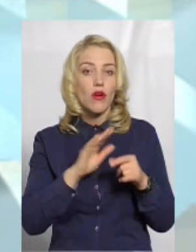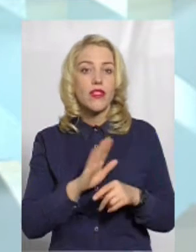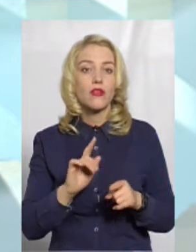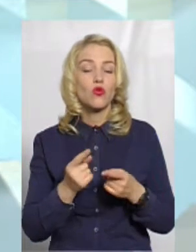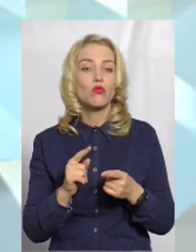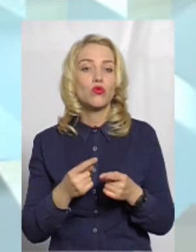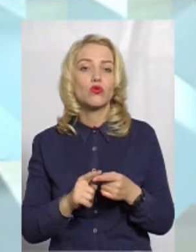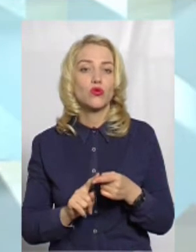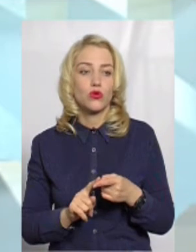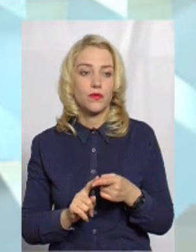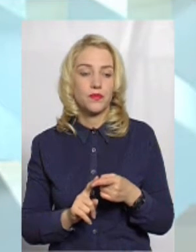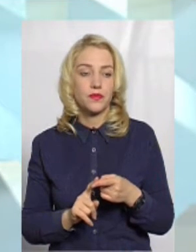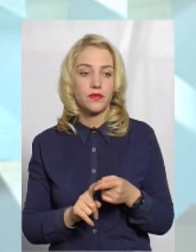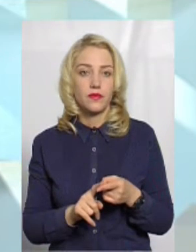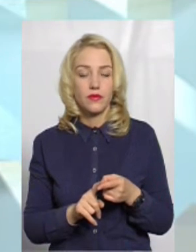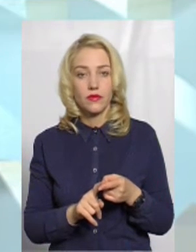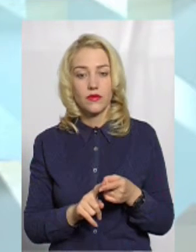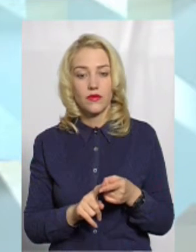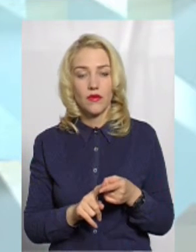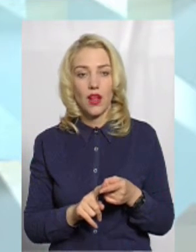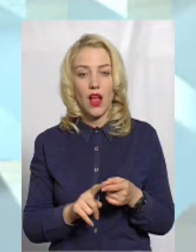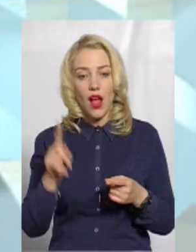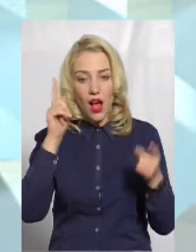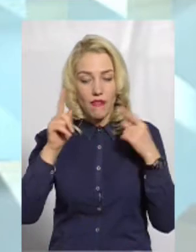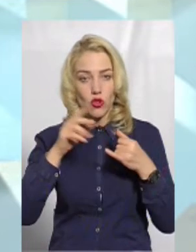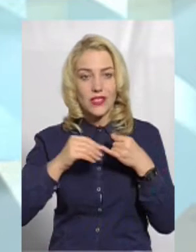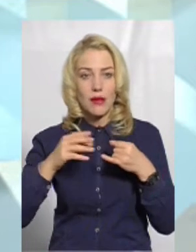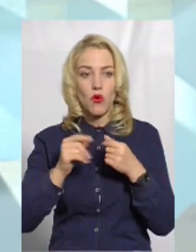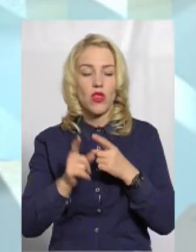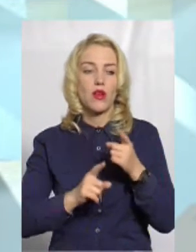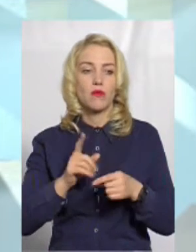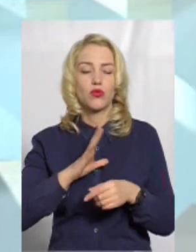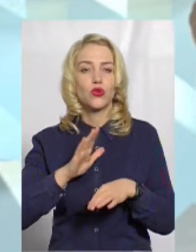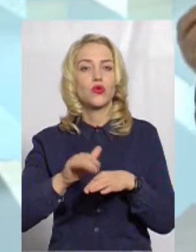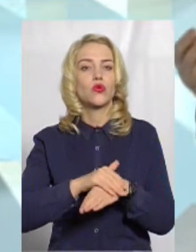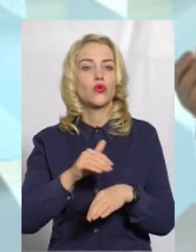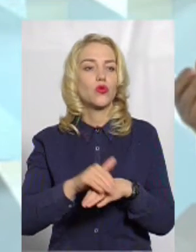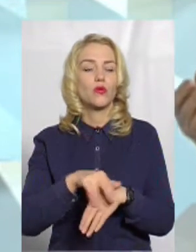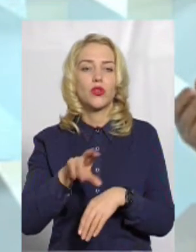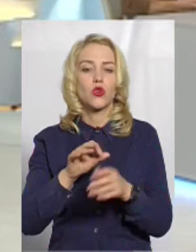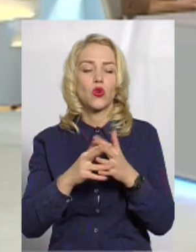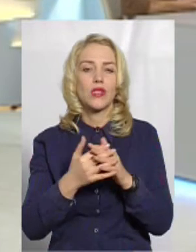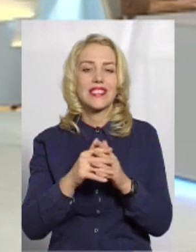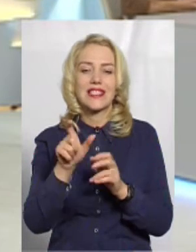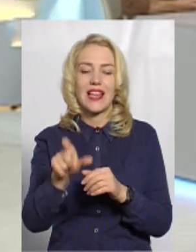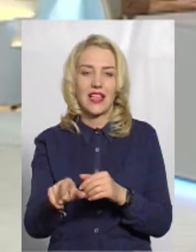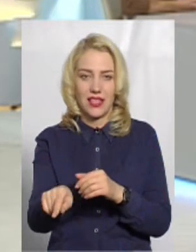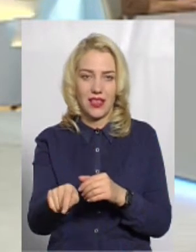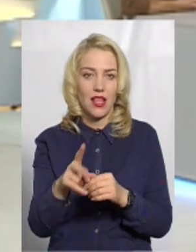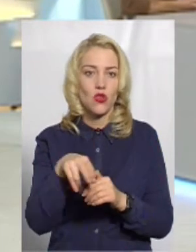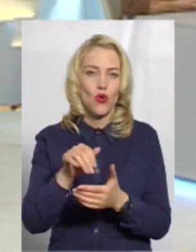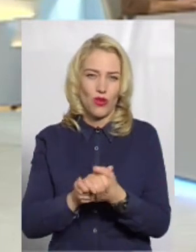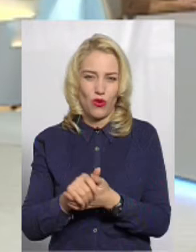що ці автори земельної реформи були такі добрі до Солінина, до Колосника. Ні.